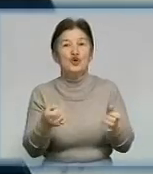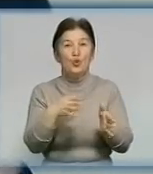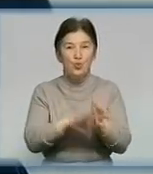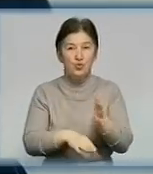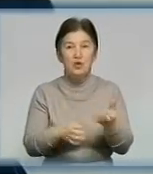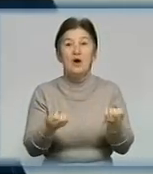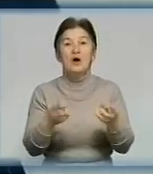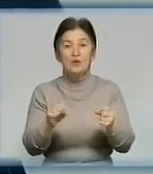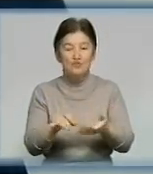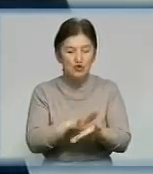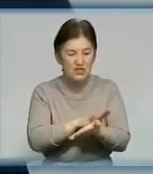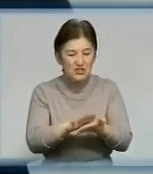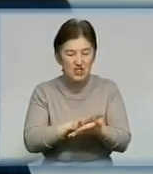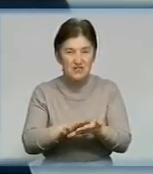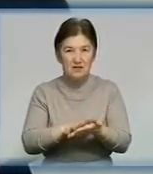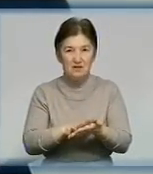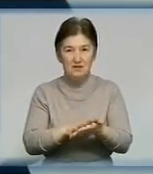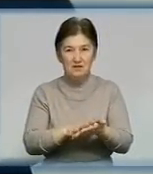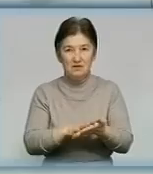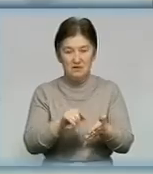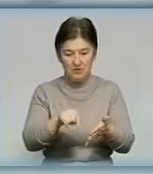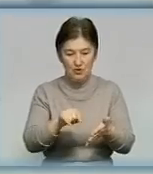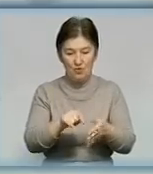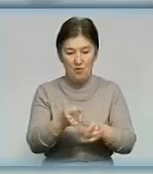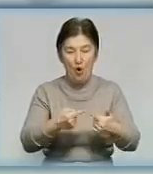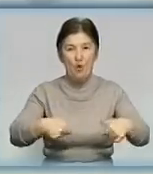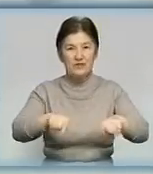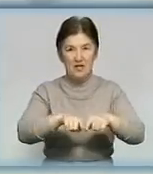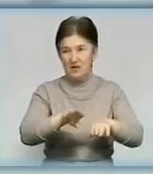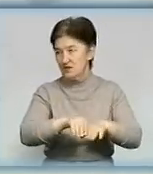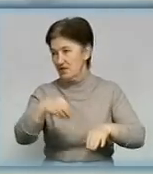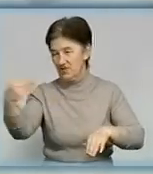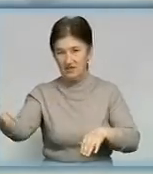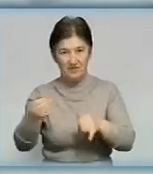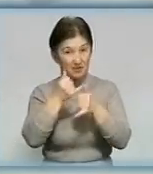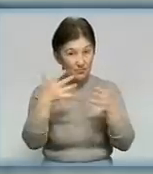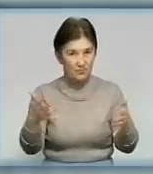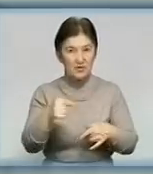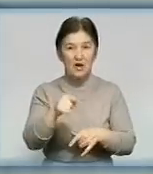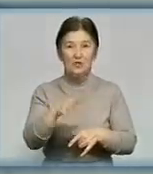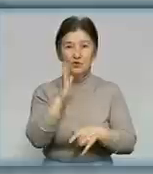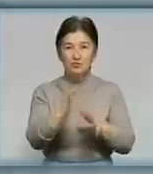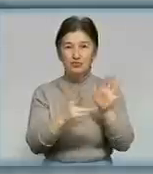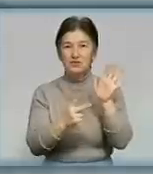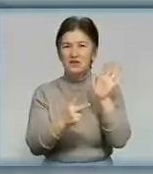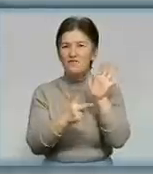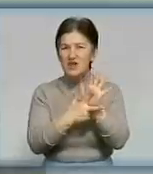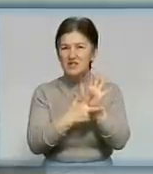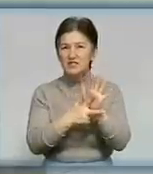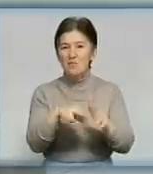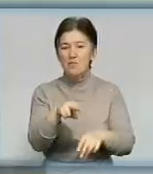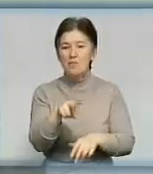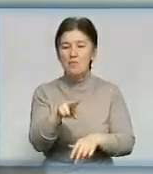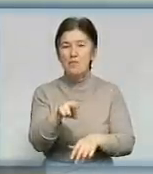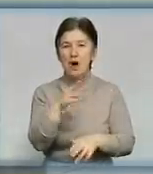стерильний матеріал видавати із цього відділення? Вже незабаром тут стоятимуть 8 парових та сухоповітряних стерилізаторів. І це